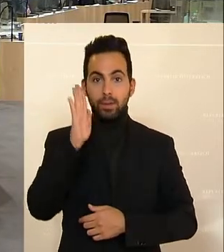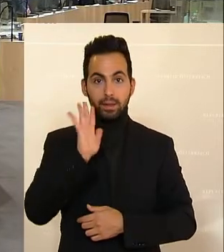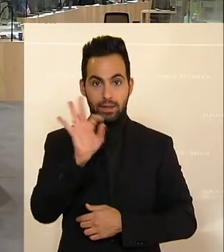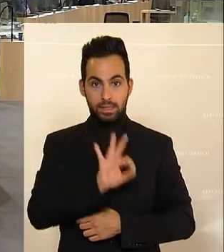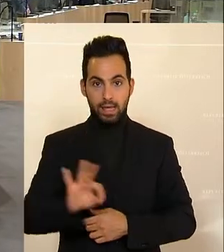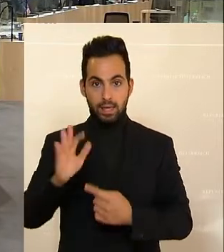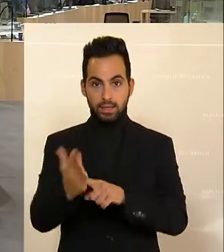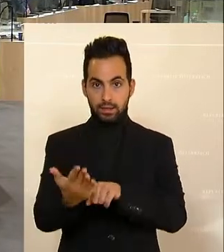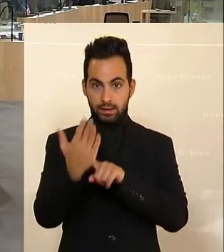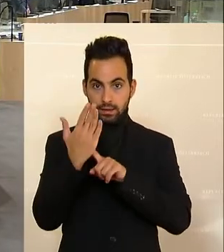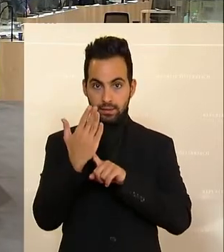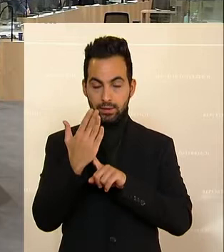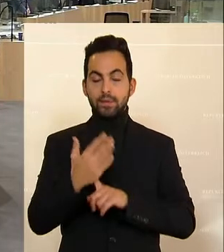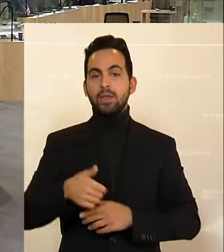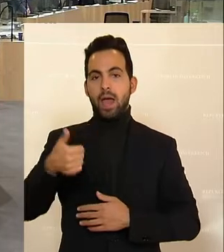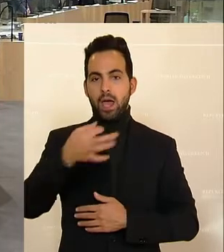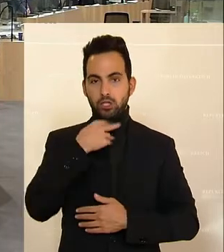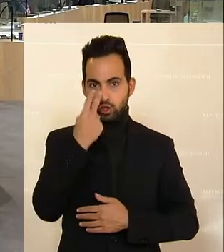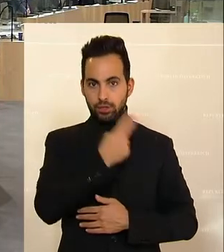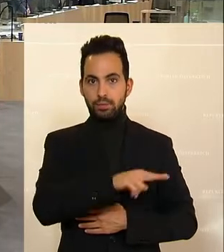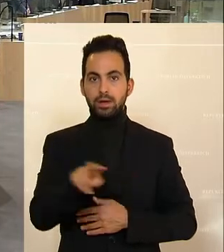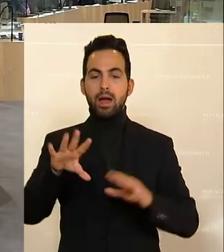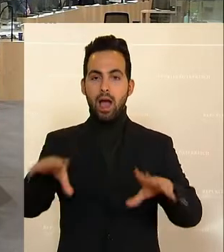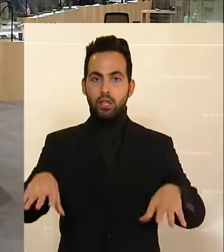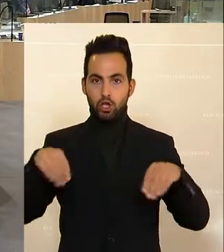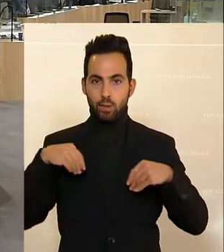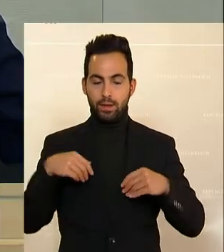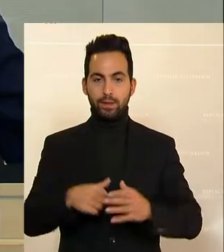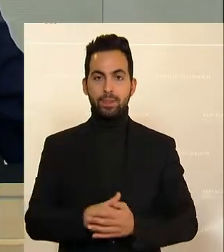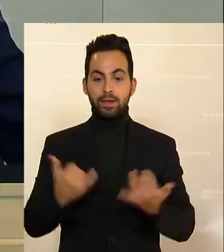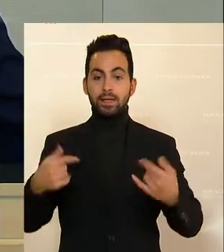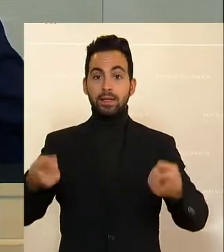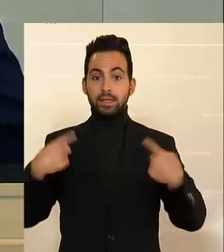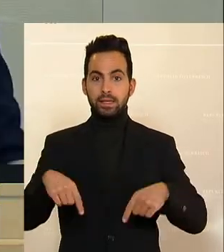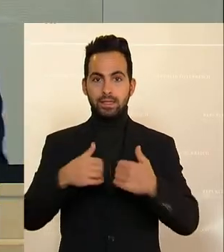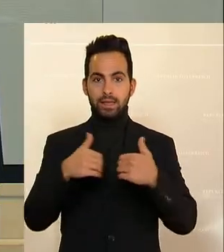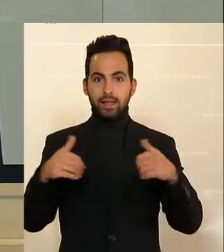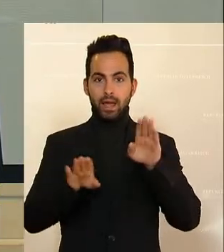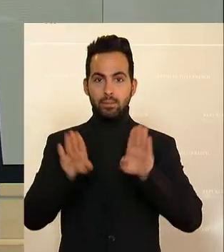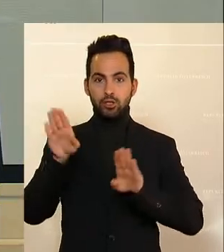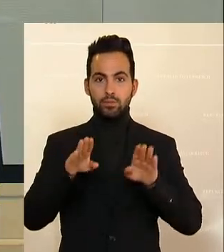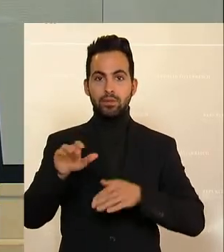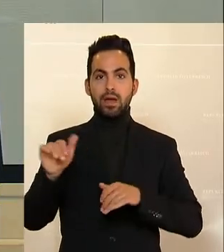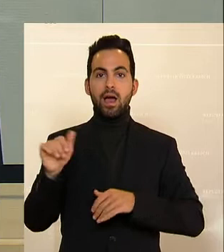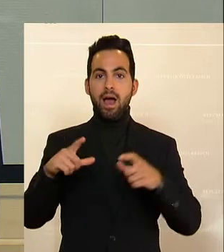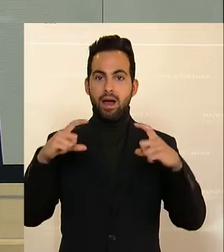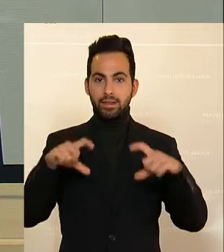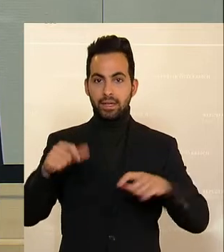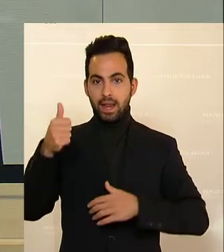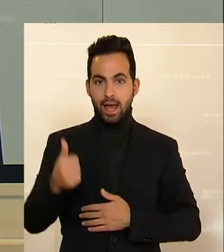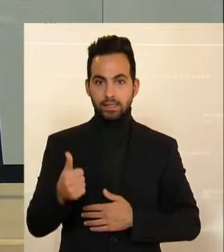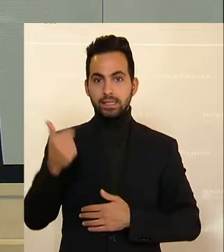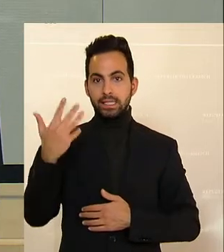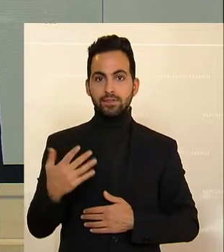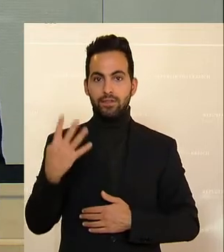ich um ein Zeichen. Das ist einstimmig so angenommen. Wir kommen zur getrennten Abstimmung über Artikel 1, Ziffer 4,